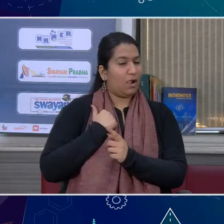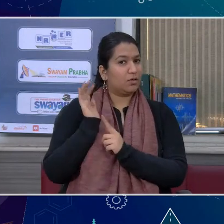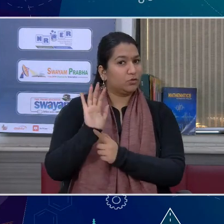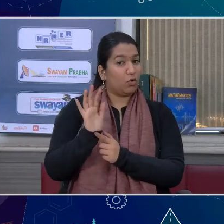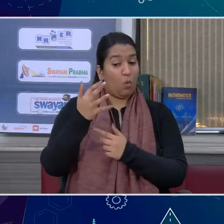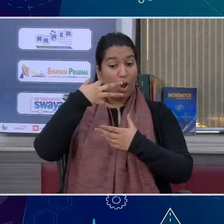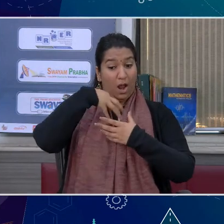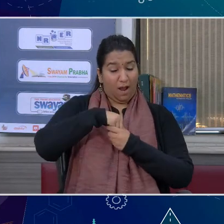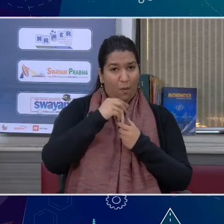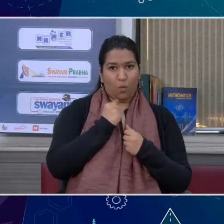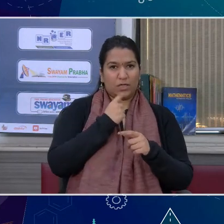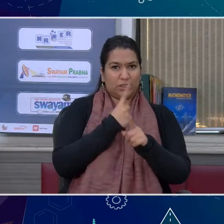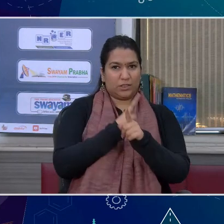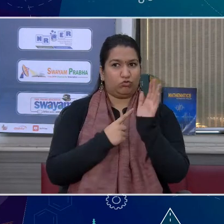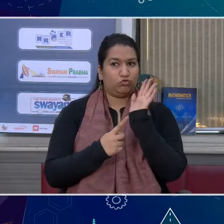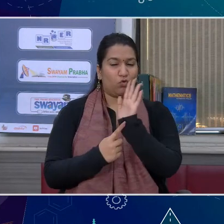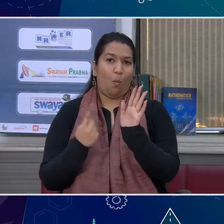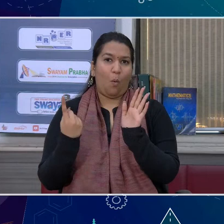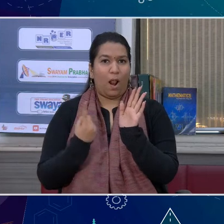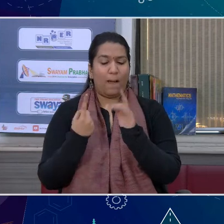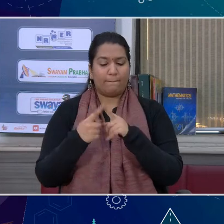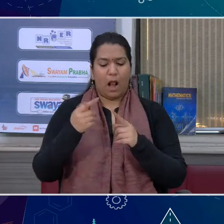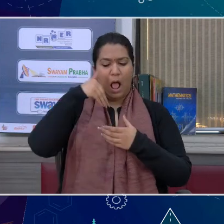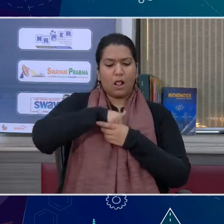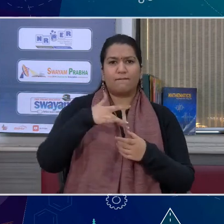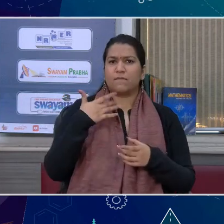करना चाते हैं